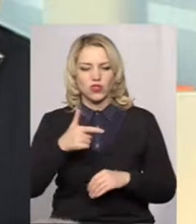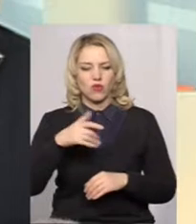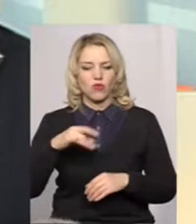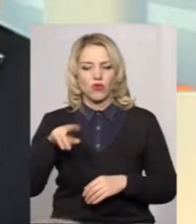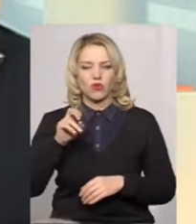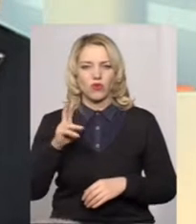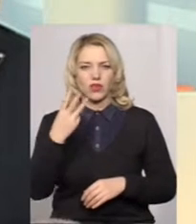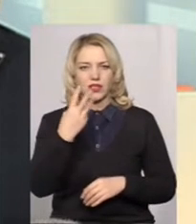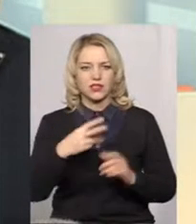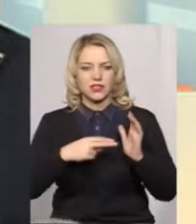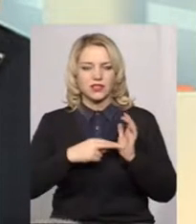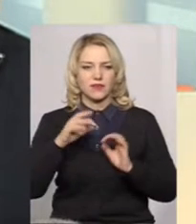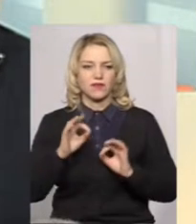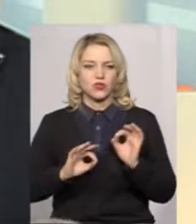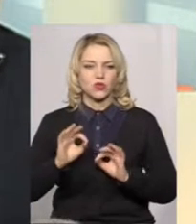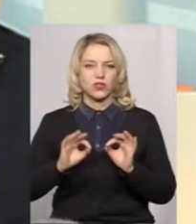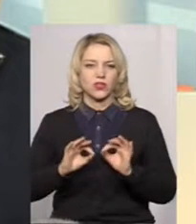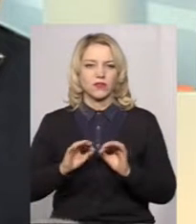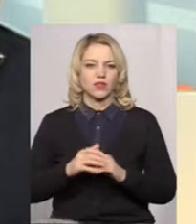37%.